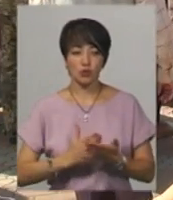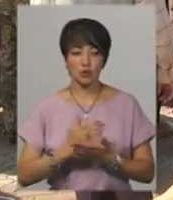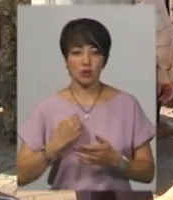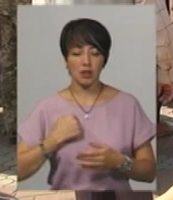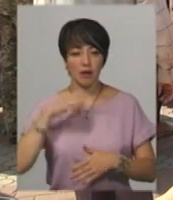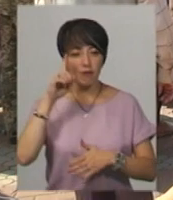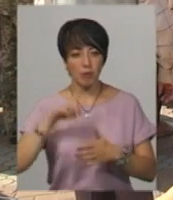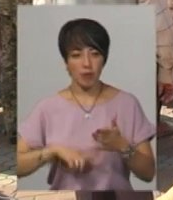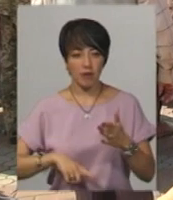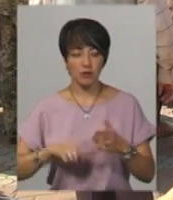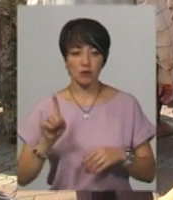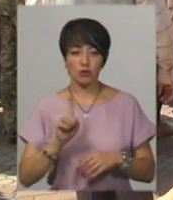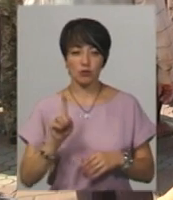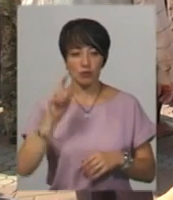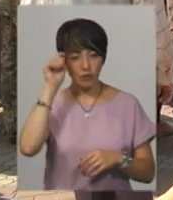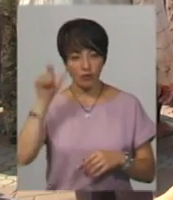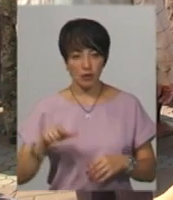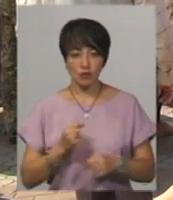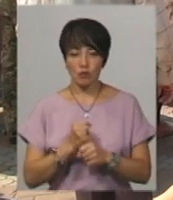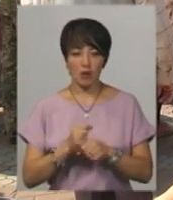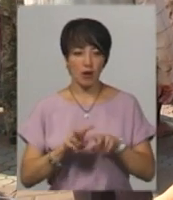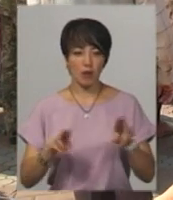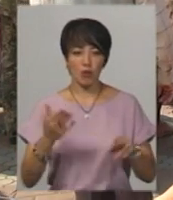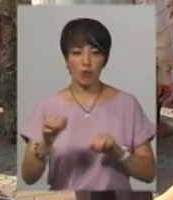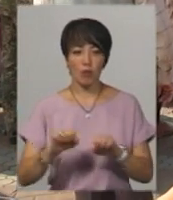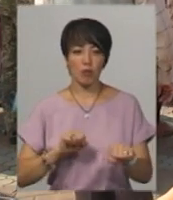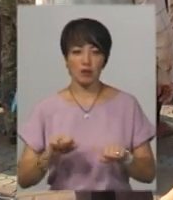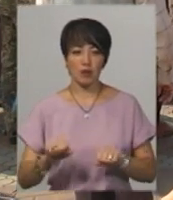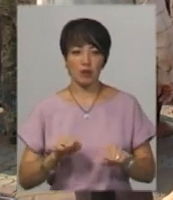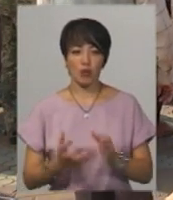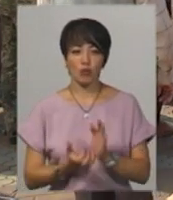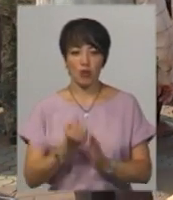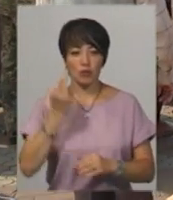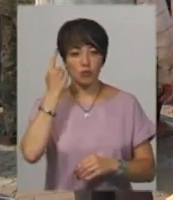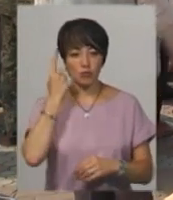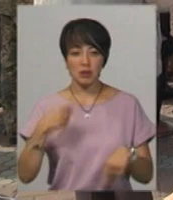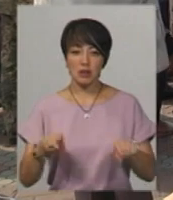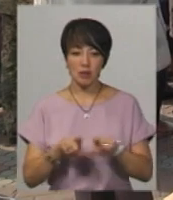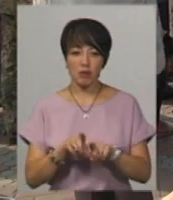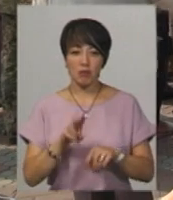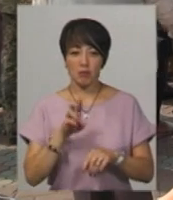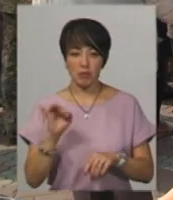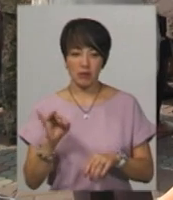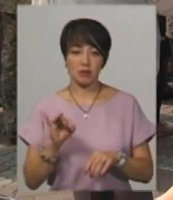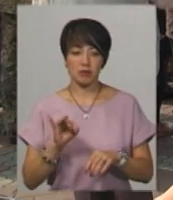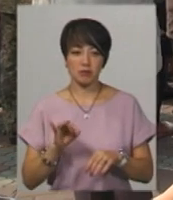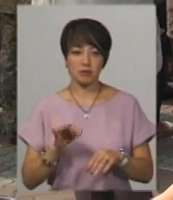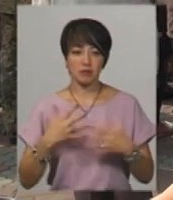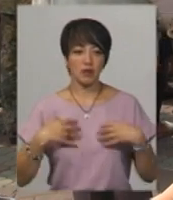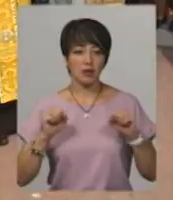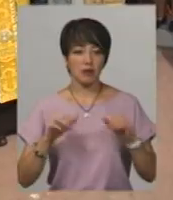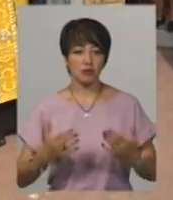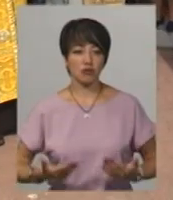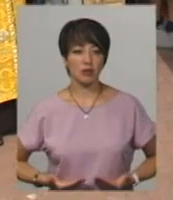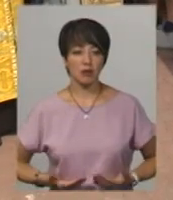Я впевнений, що він би достатньо так само, як його командир, який боїв його врятувати. Я думаю, що він би так само пострігував на ньому суття, як своє життя.